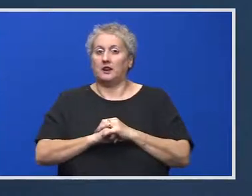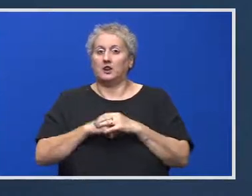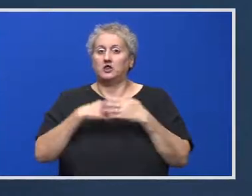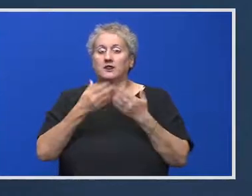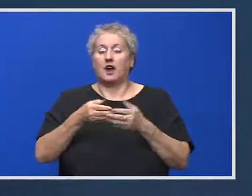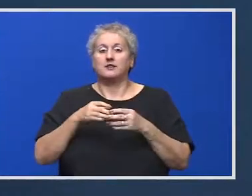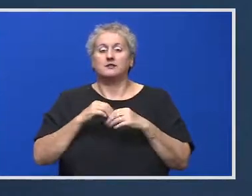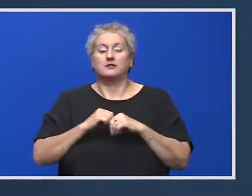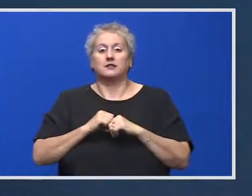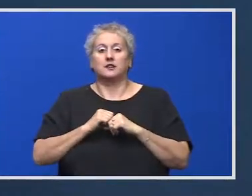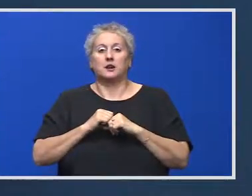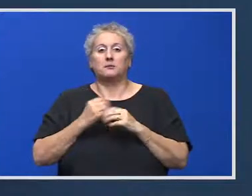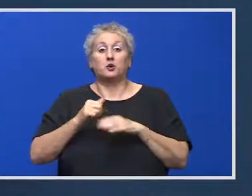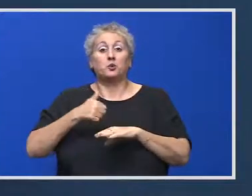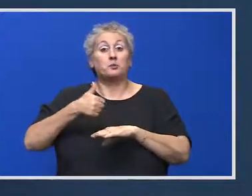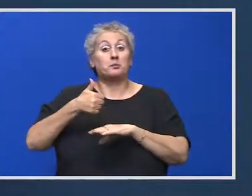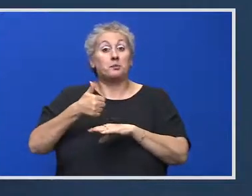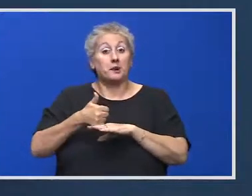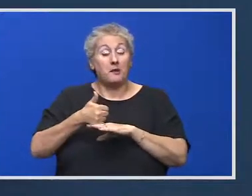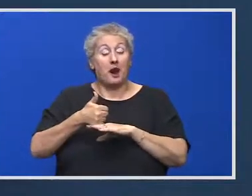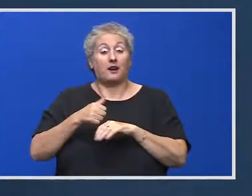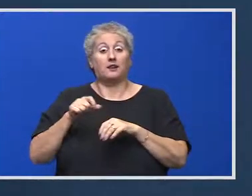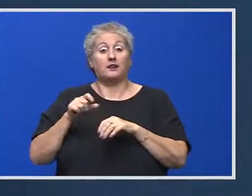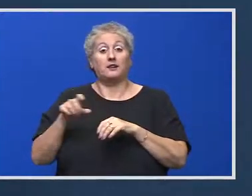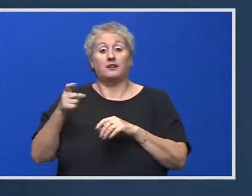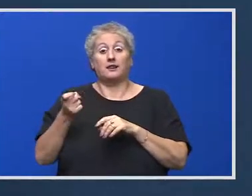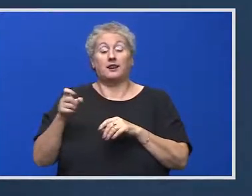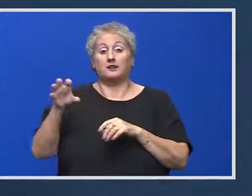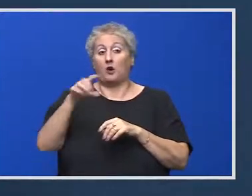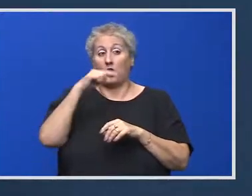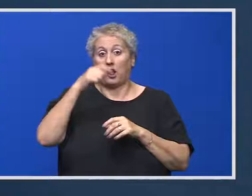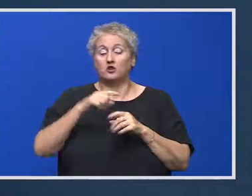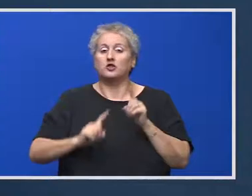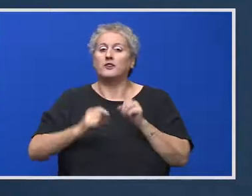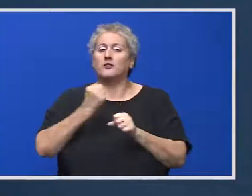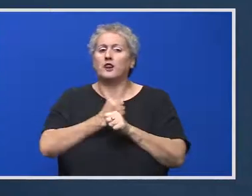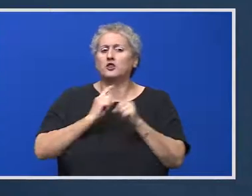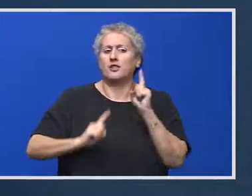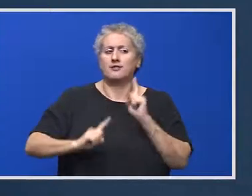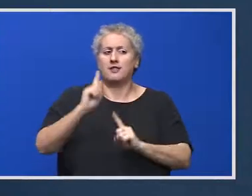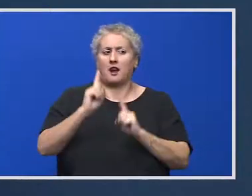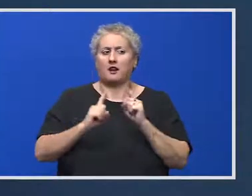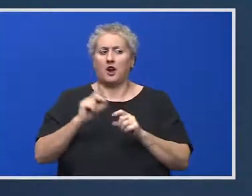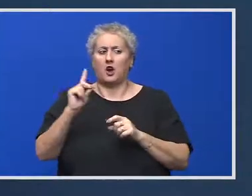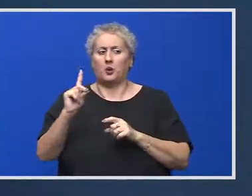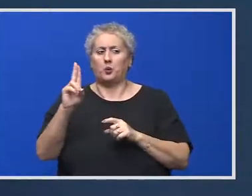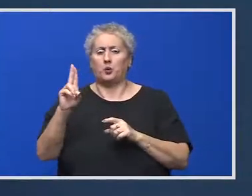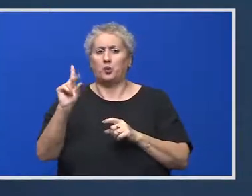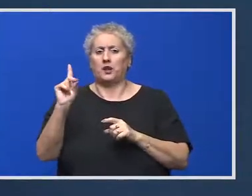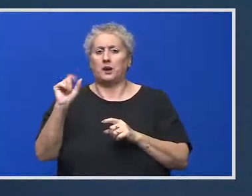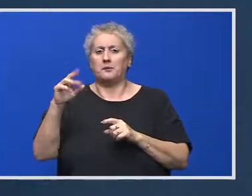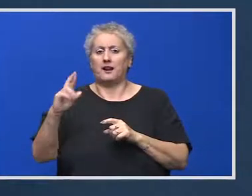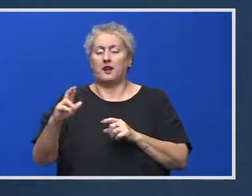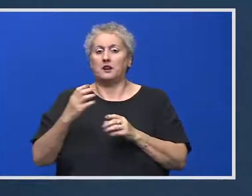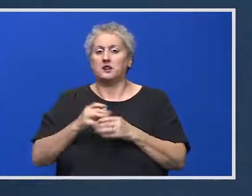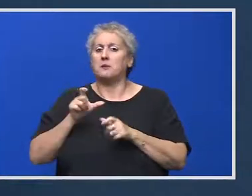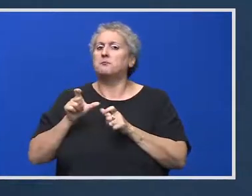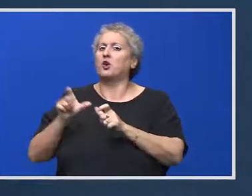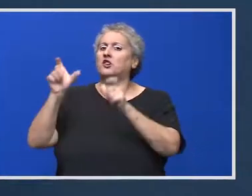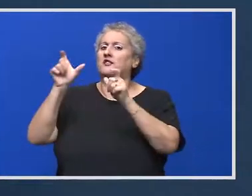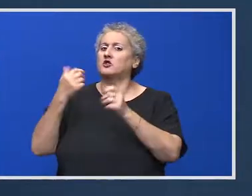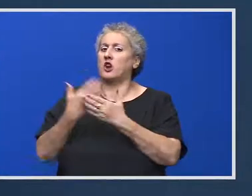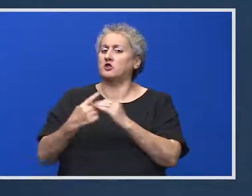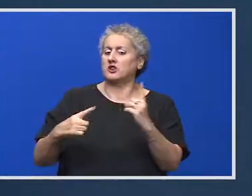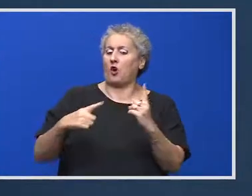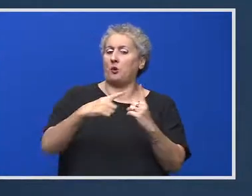dați reveniri la alegeri pentru primari în două tururi de scrutin și ce veți face dacă UDMR se va împotrivi acestor obiective, ce